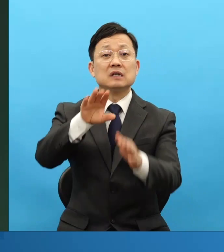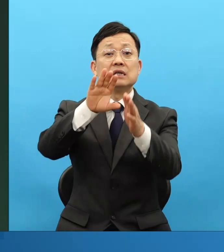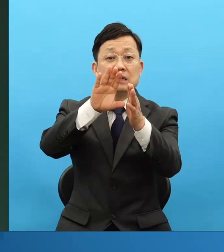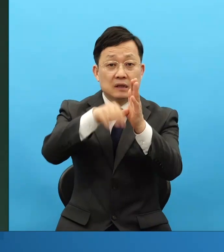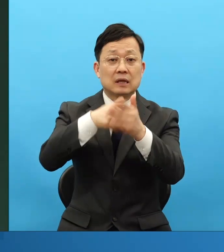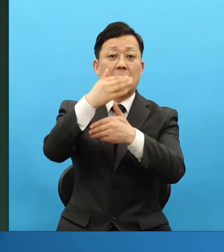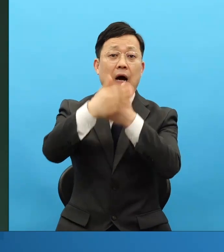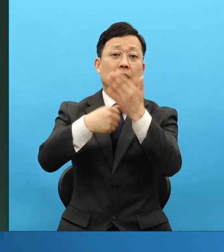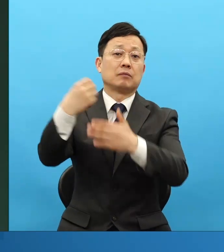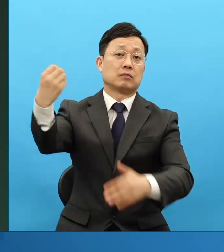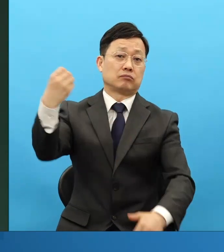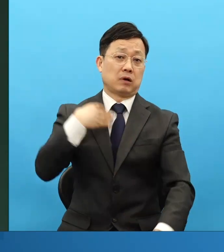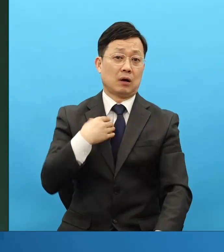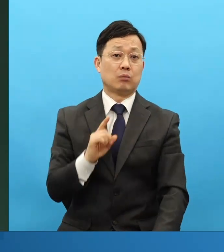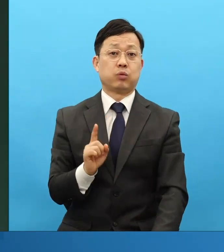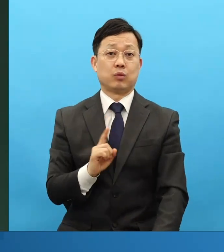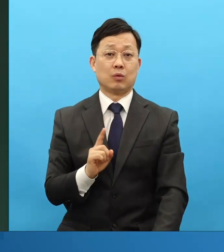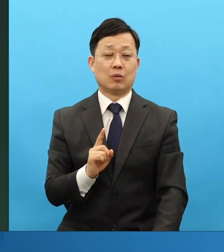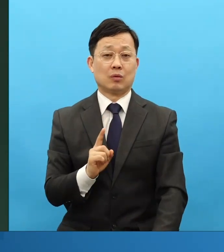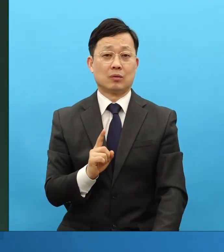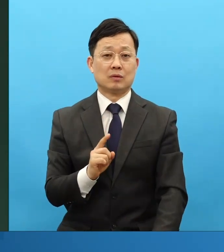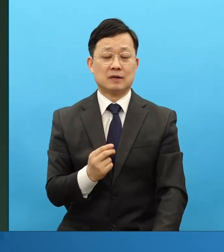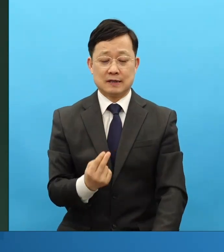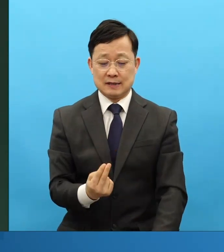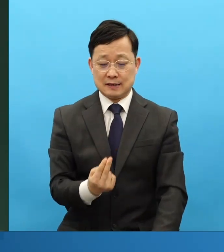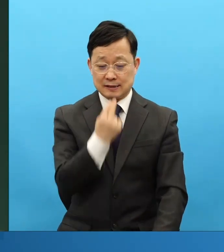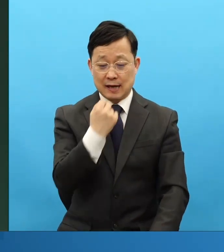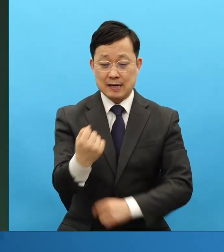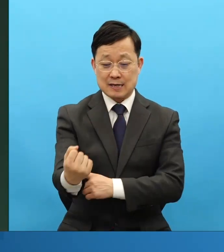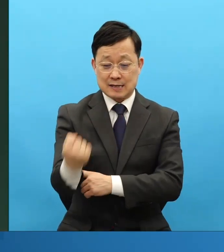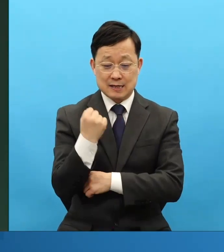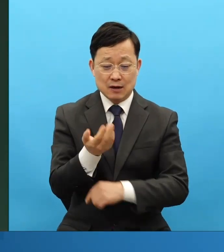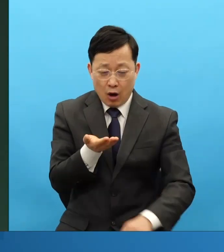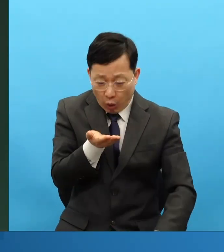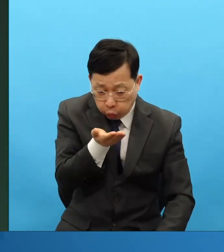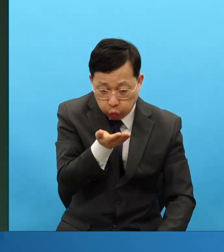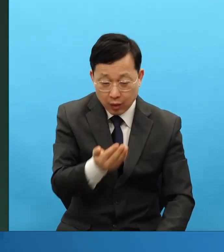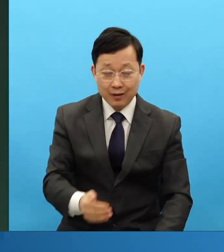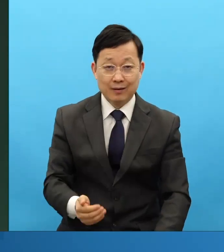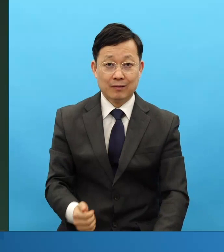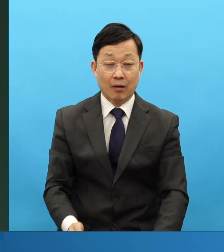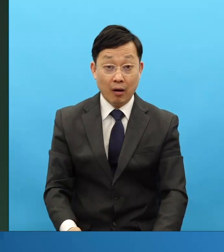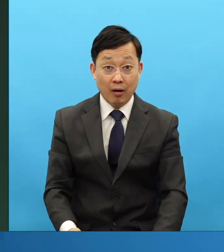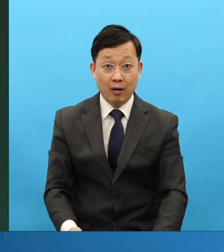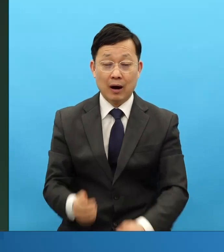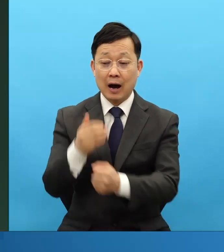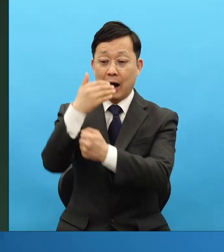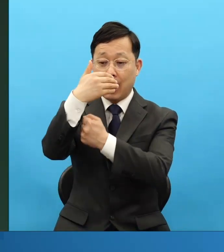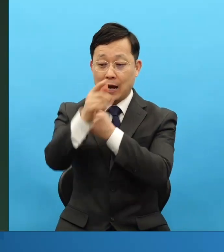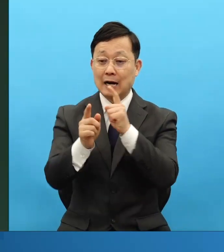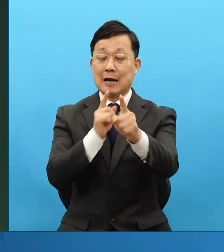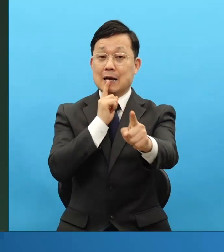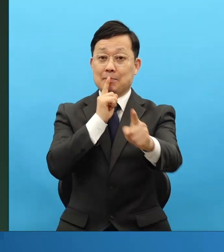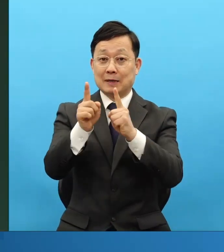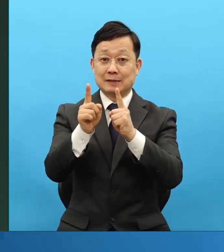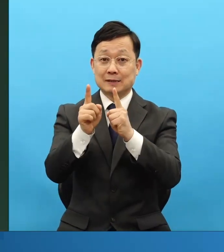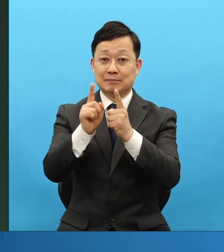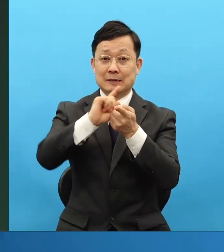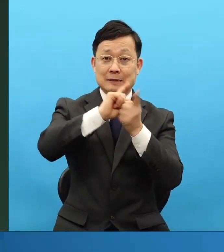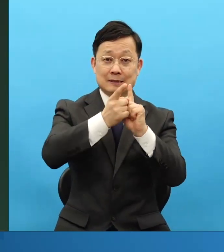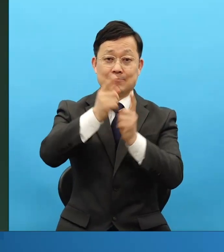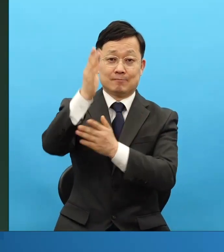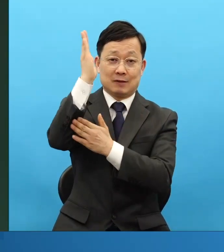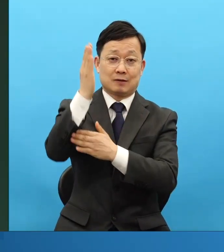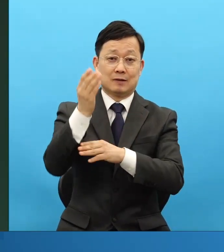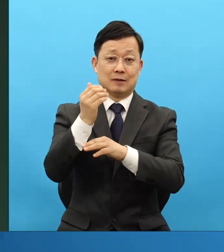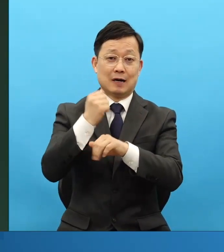말이요. 생기를 불어내라. 그 앞에 먼저 말씀을 대어내라.